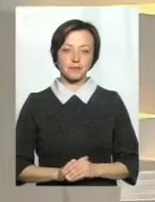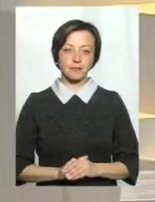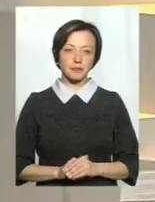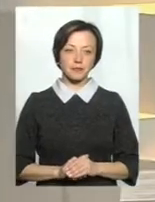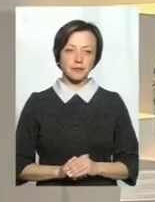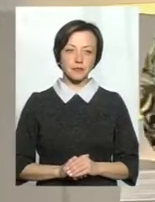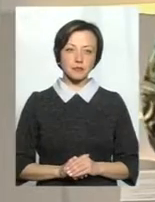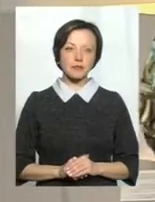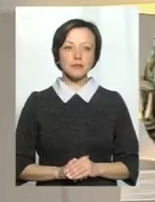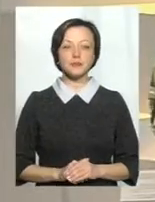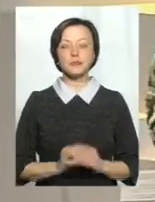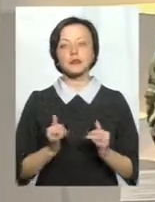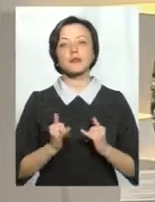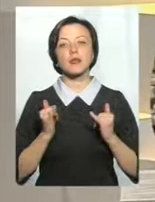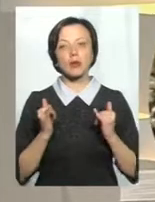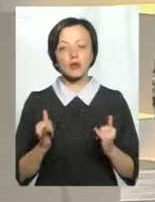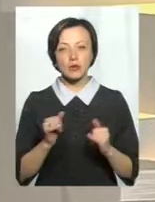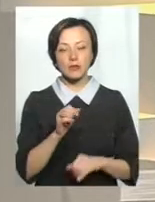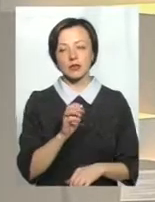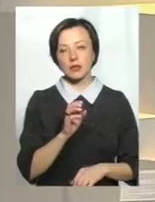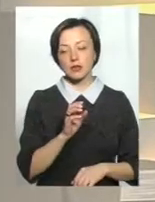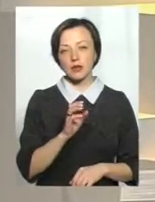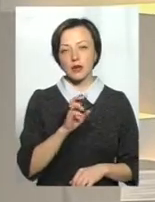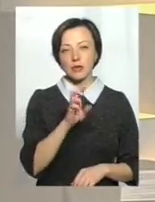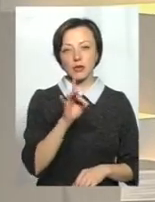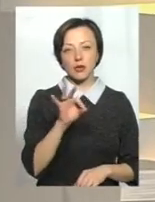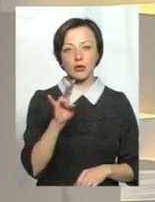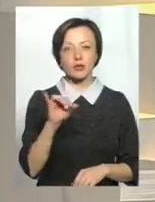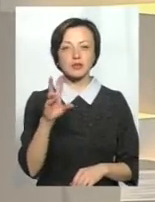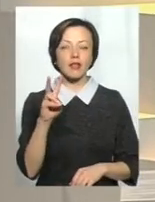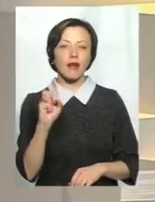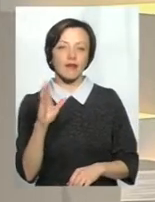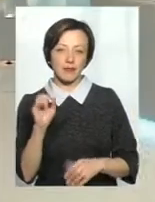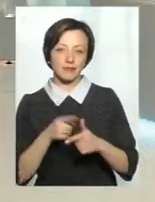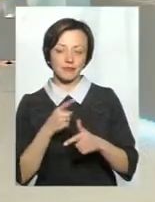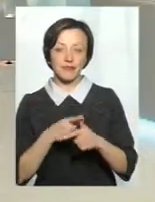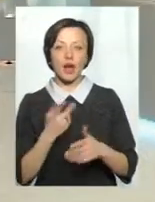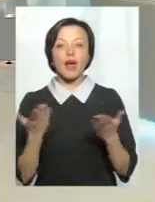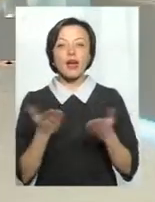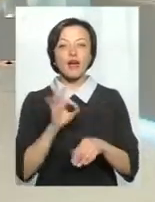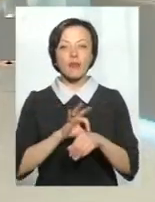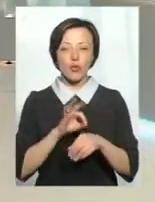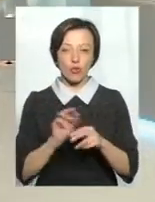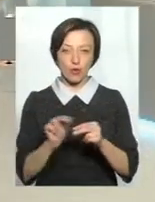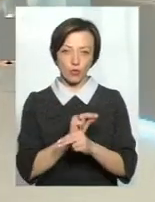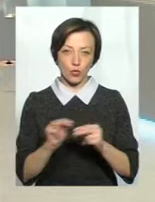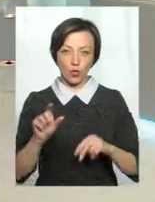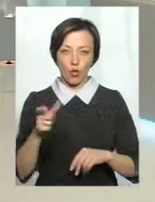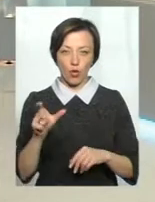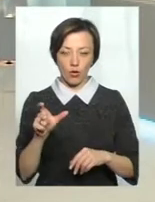Пані Брониславо, а які ще, окрім названих недугів, лікують за допомогою голкотерапії?